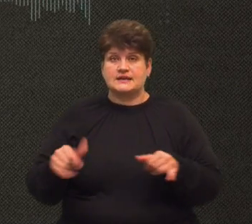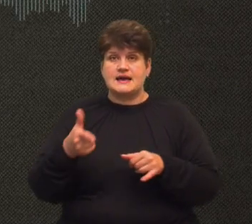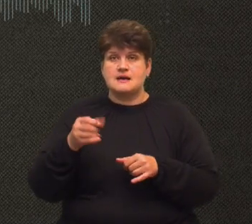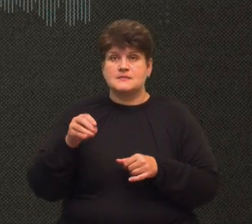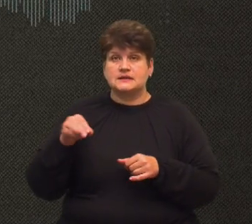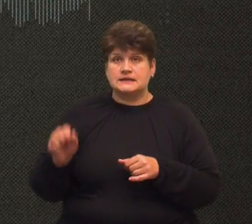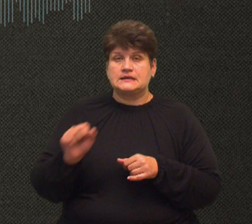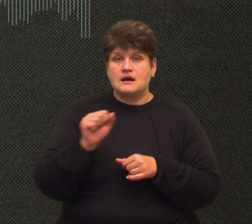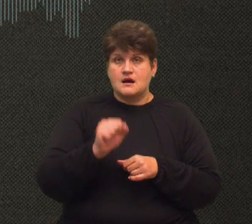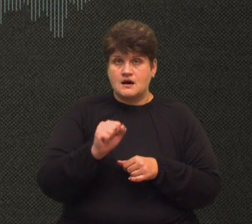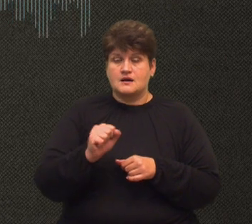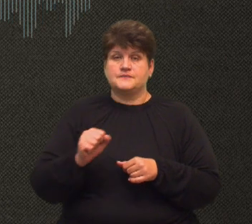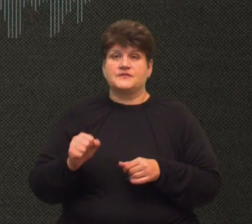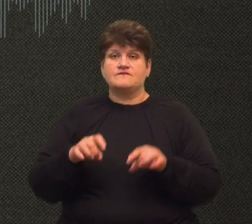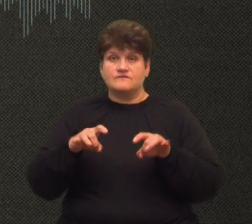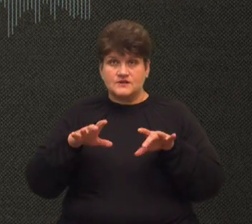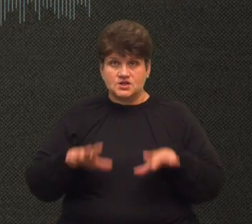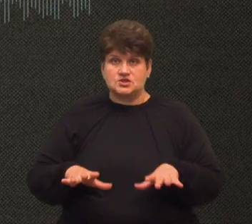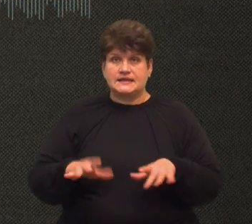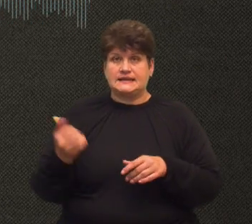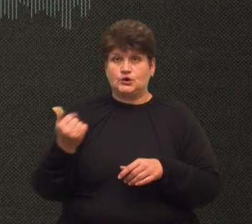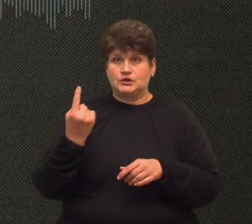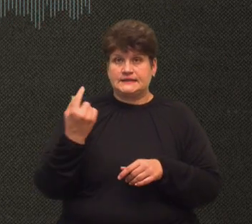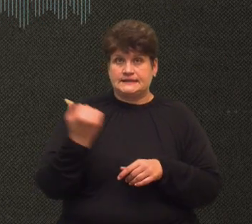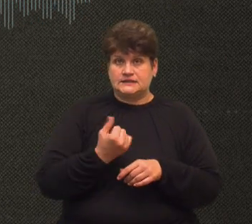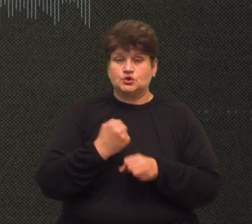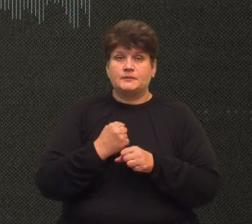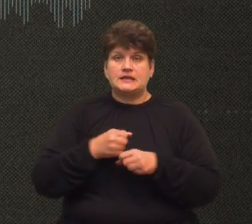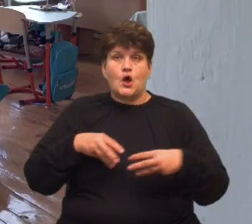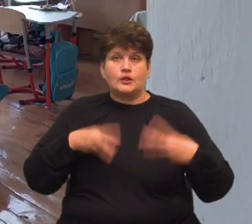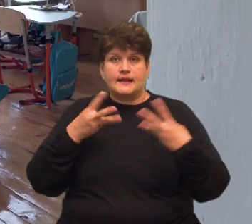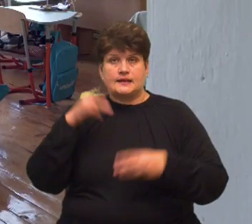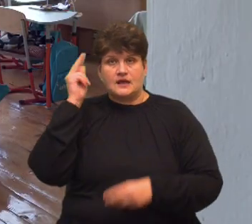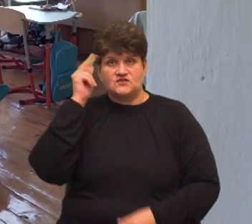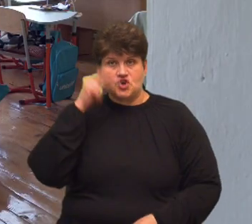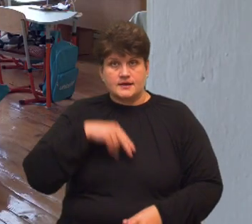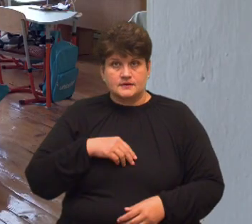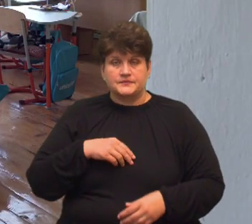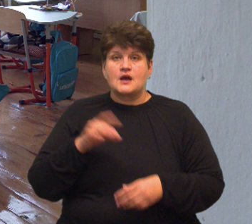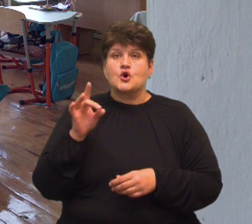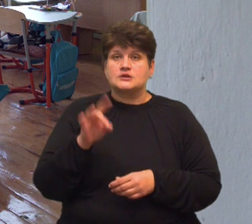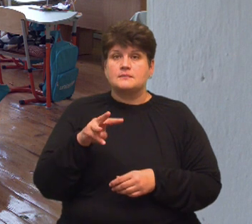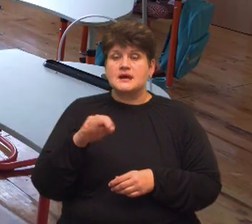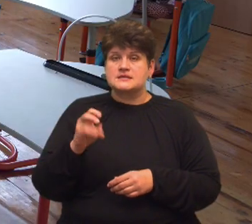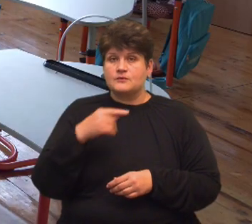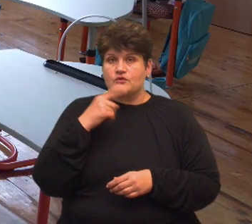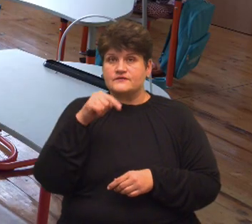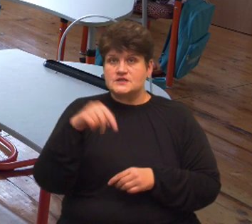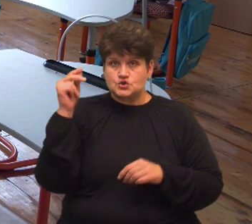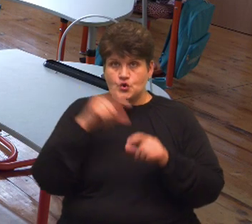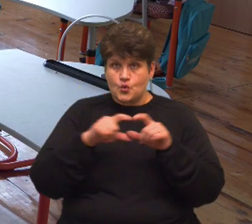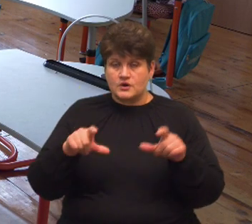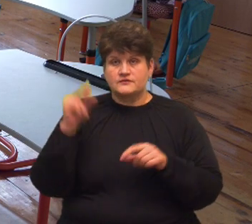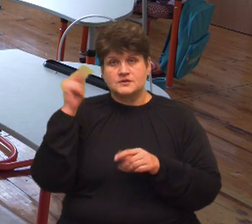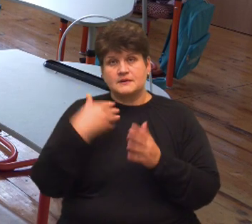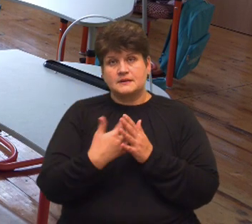А вірусу, вирішили на тижні часу зробити онлайн-навчання. Руслан Максимів каже, у цій школі навчаються